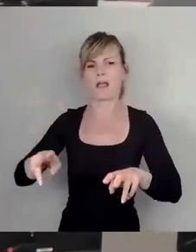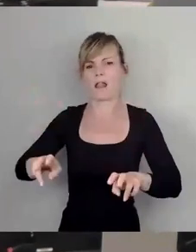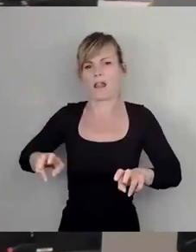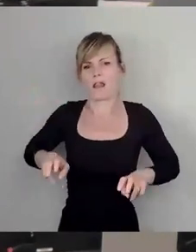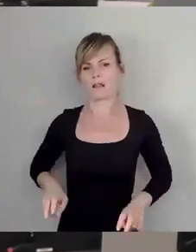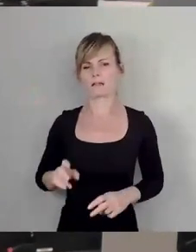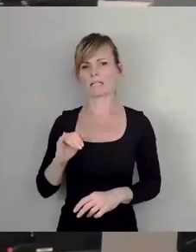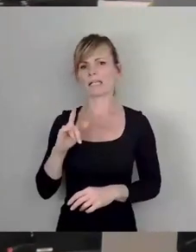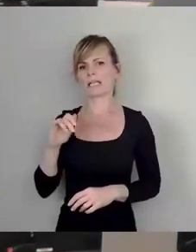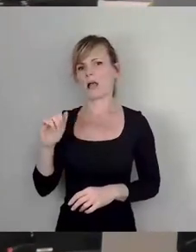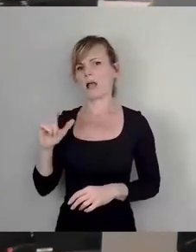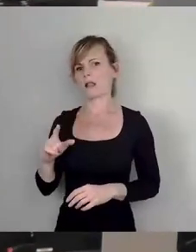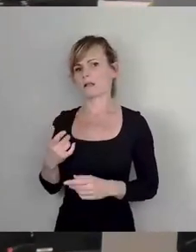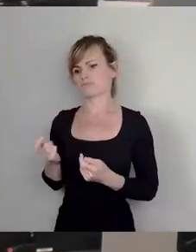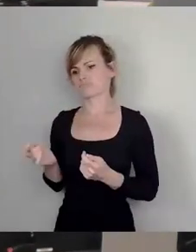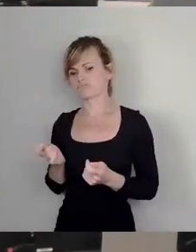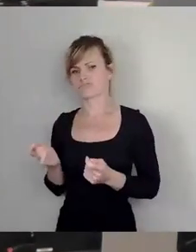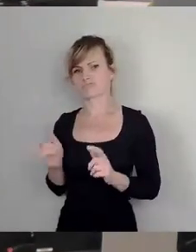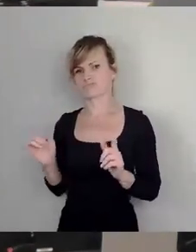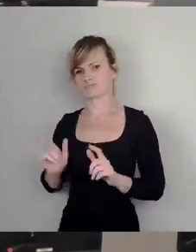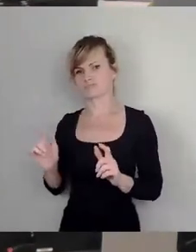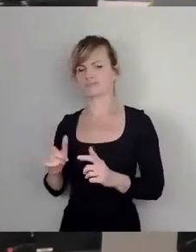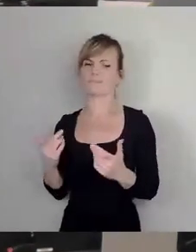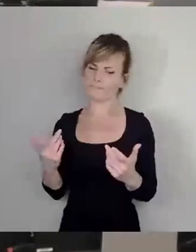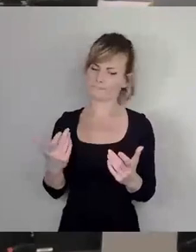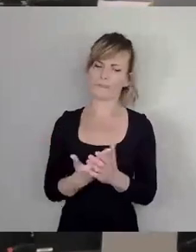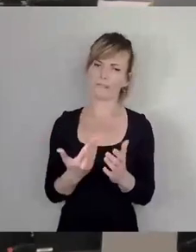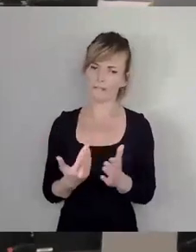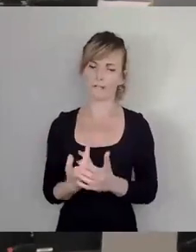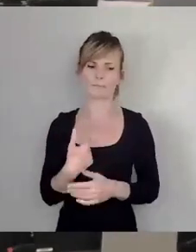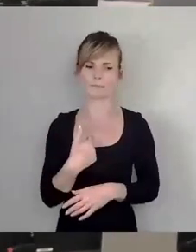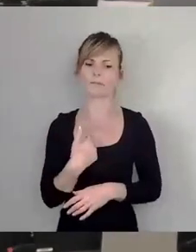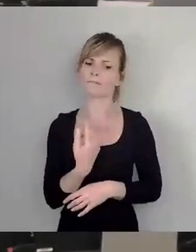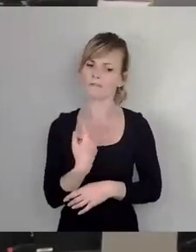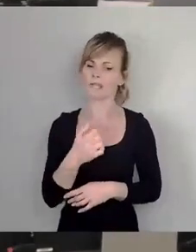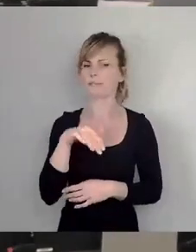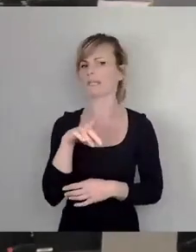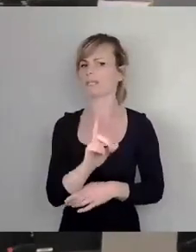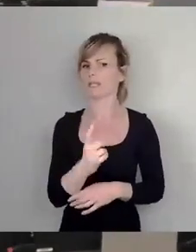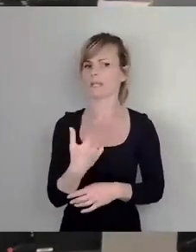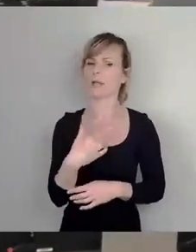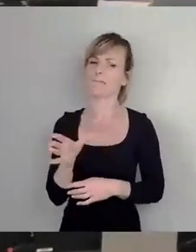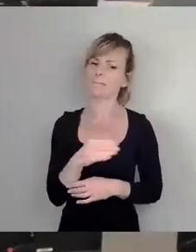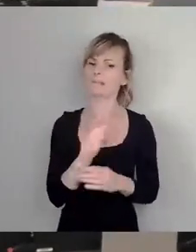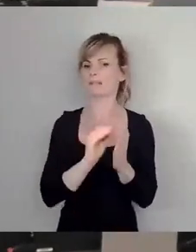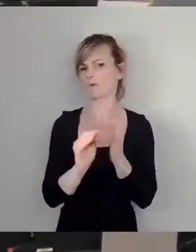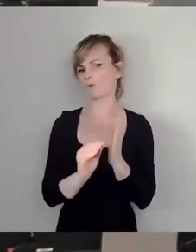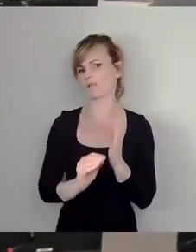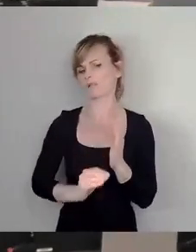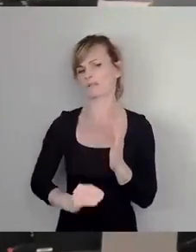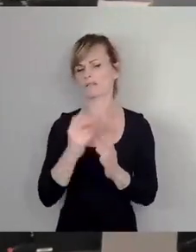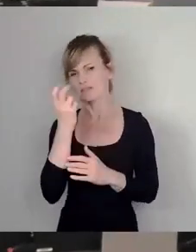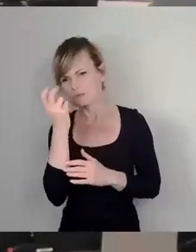Insofern finde ich das eine sehr unterstützenswerte Sache. als SPD haben ja hier auch mitformuliert und versucht, da Wege zu finden,